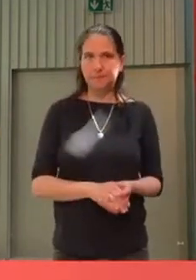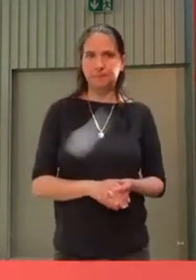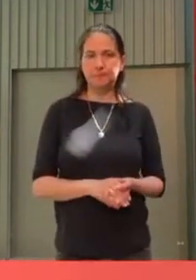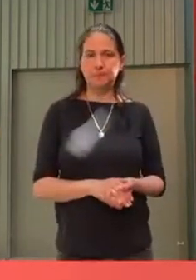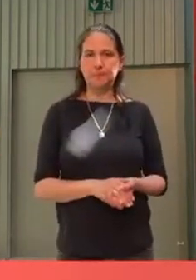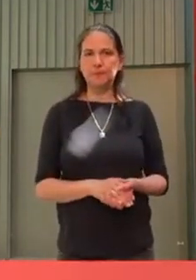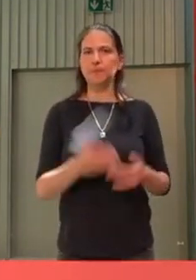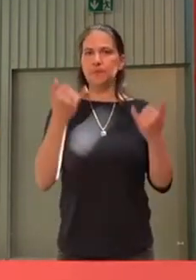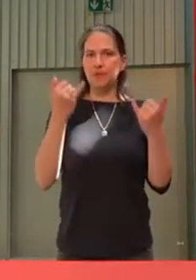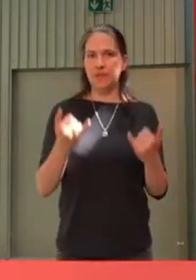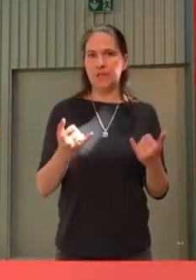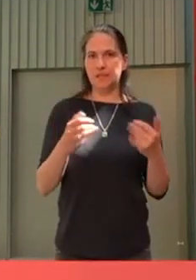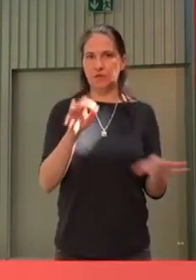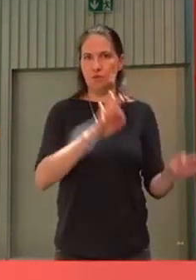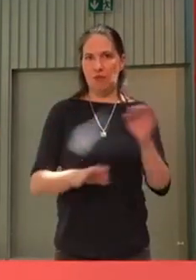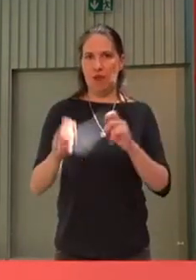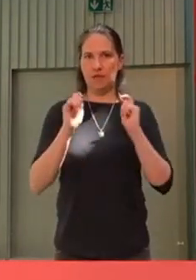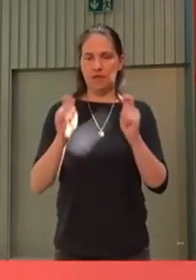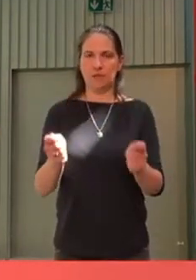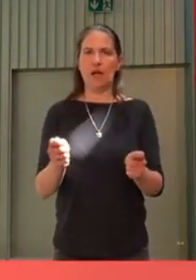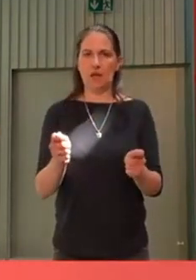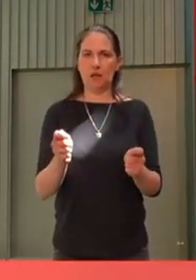Jetzt zum Leitantrag.